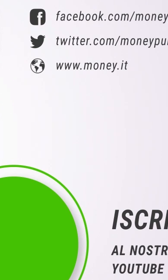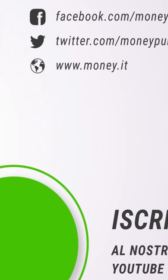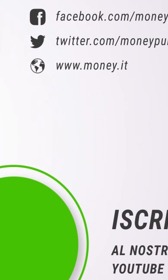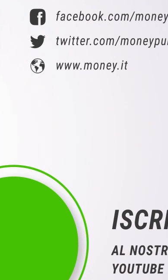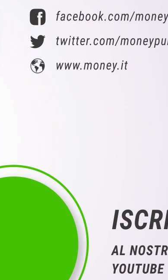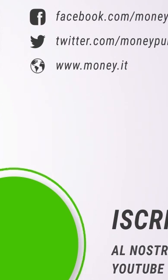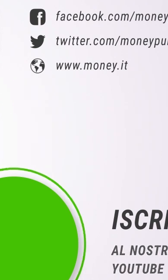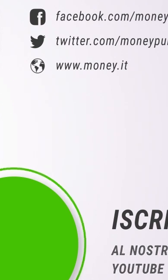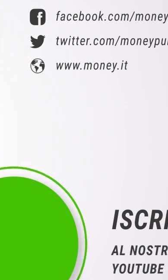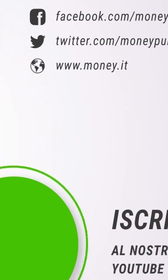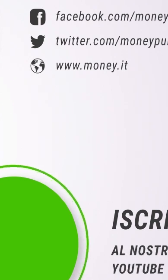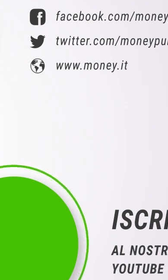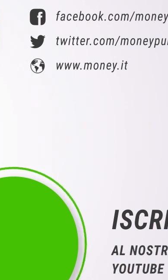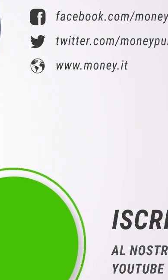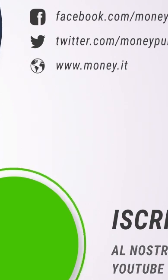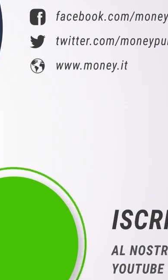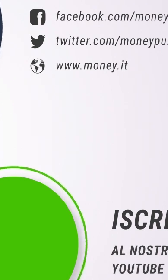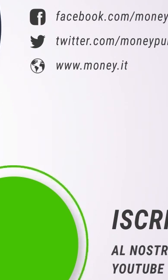grazie